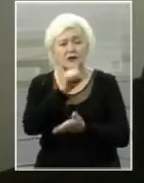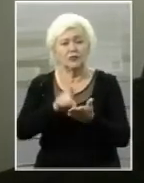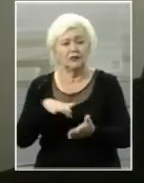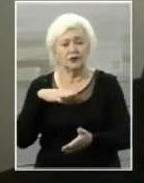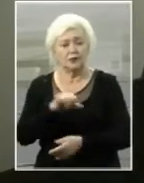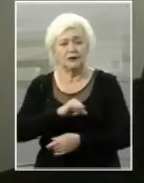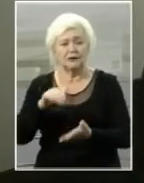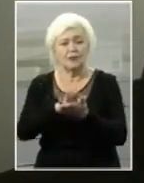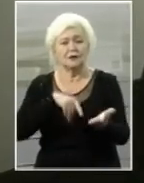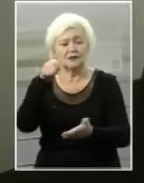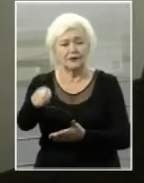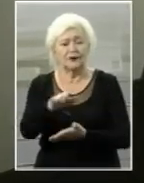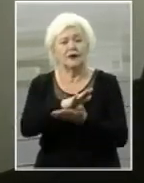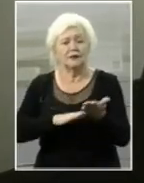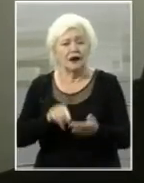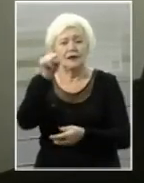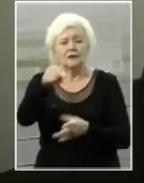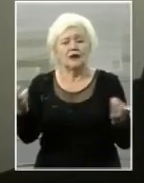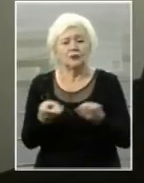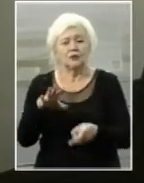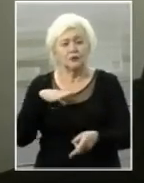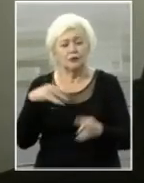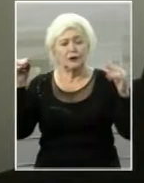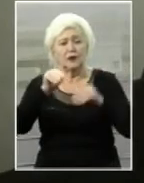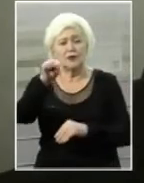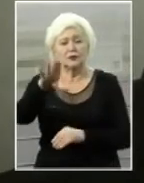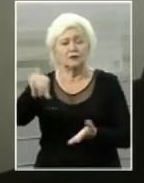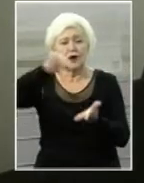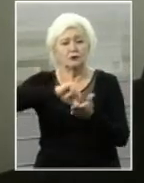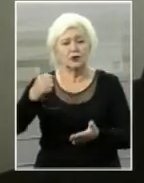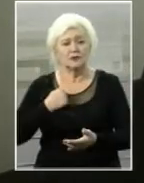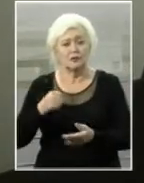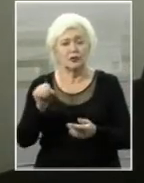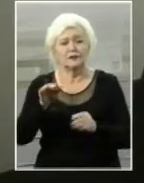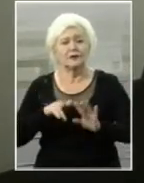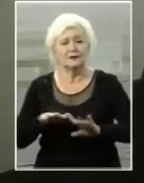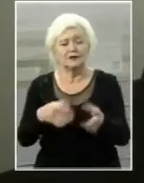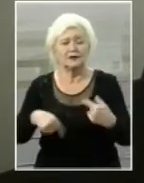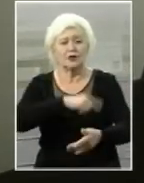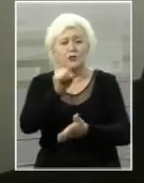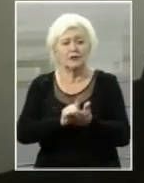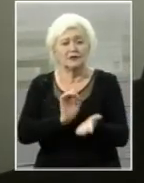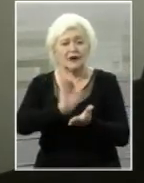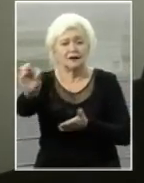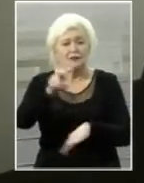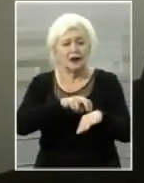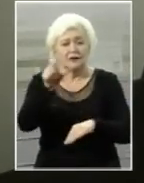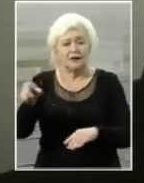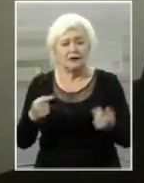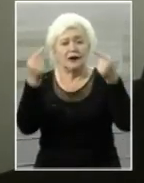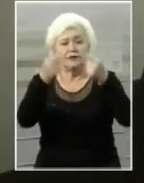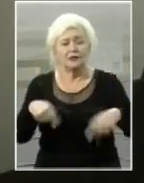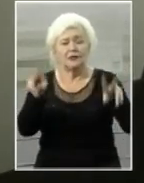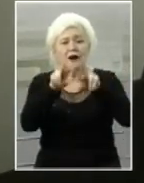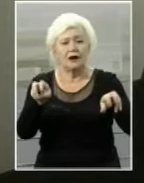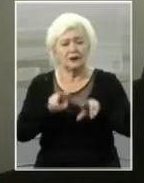бути саме заява. Далі це потрібно бути посвідчення учасника бойових тій, а також обов'язкове направлення лікаря з відповідними